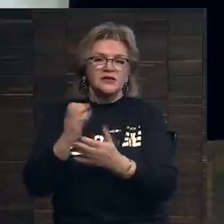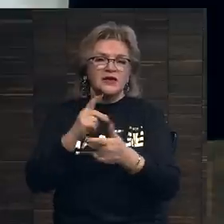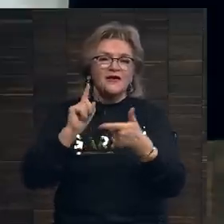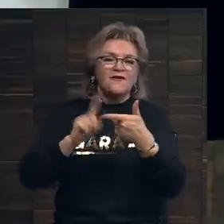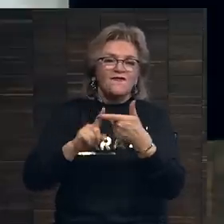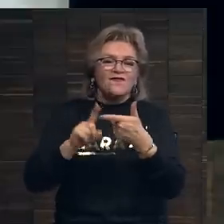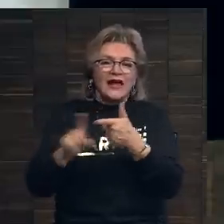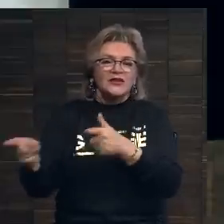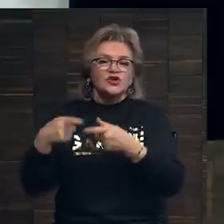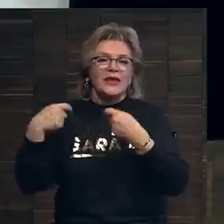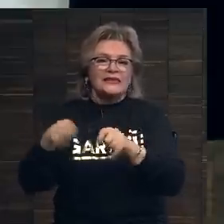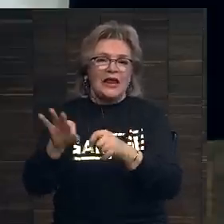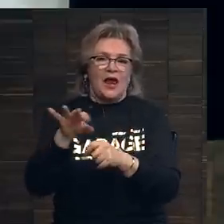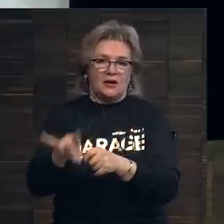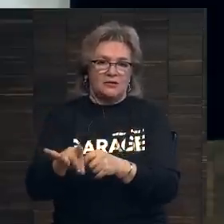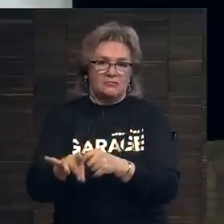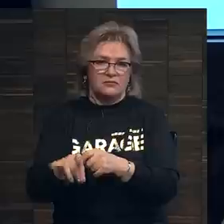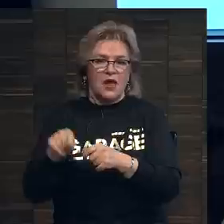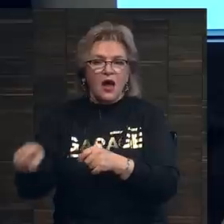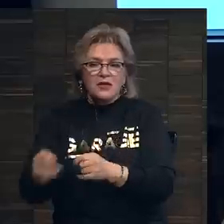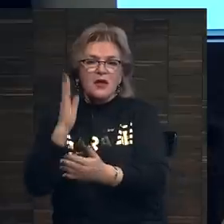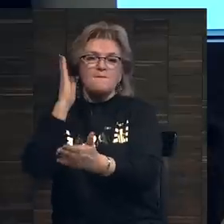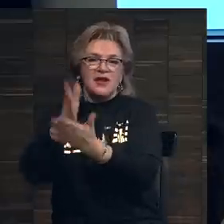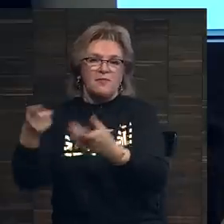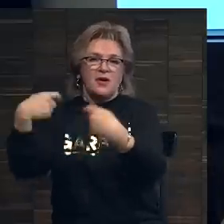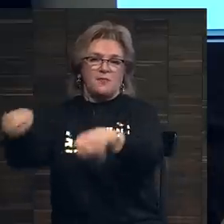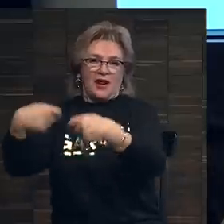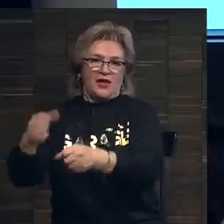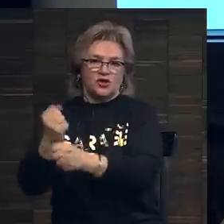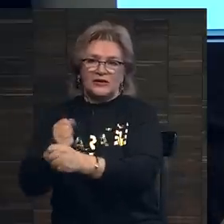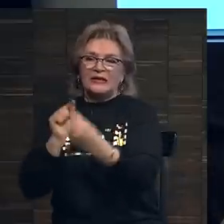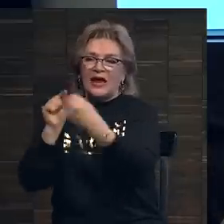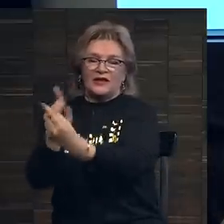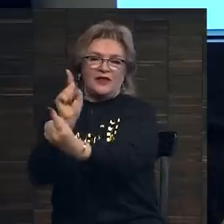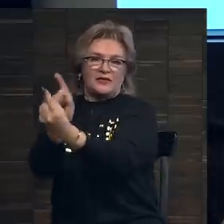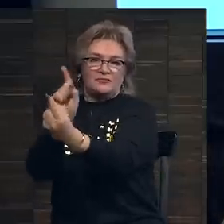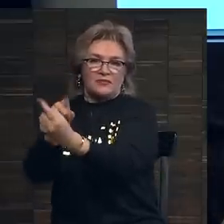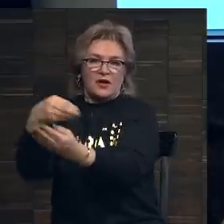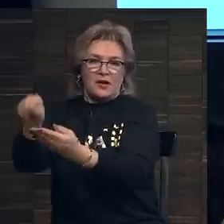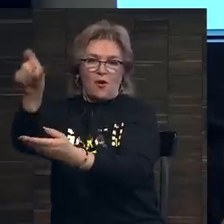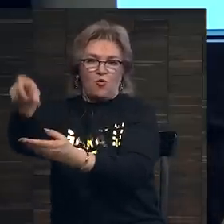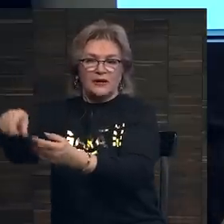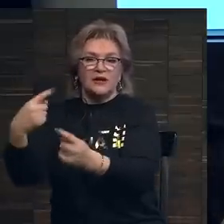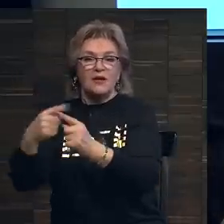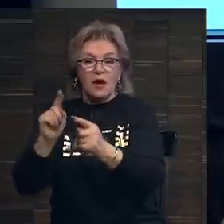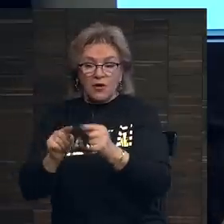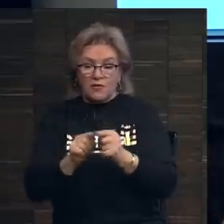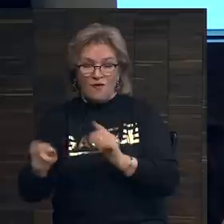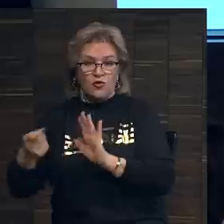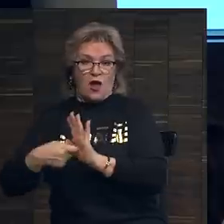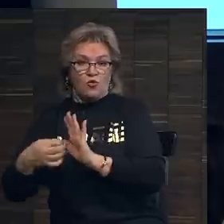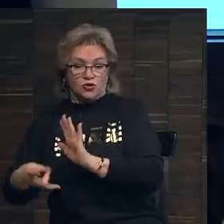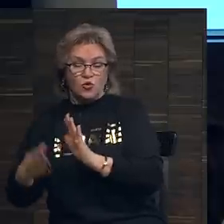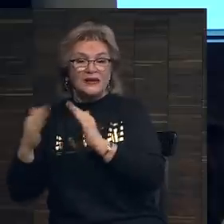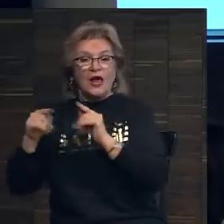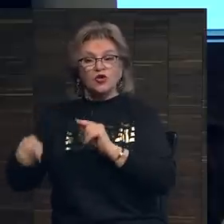вторичным дилером. Они осуществляют и прямые продажи конкретным частным покупателям. Поэтому в ходе аукционов